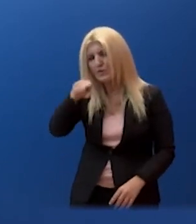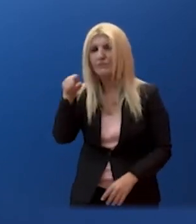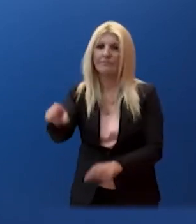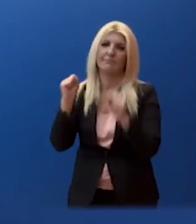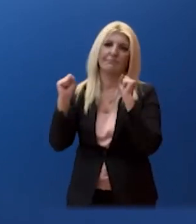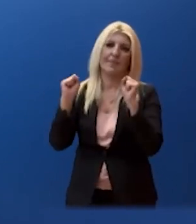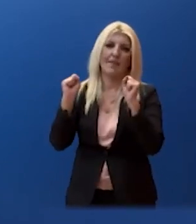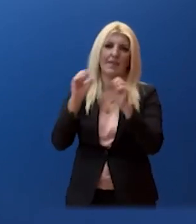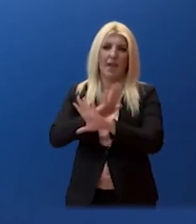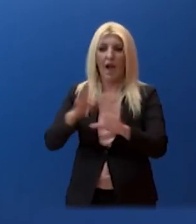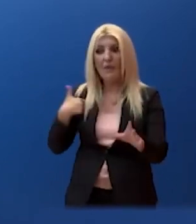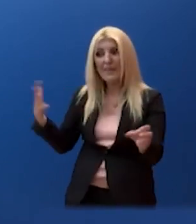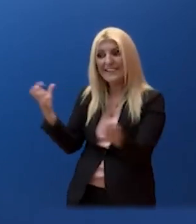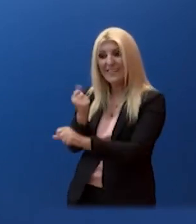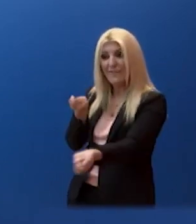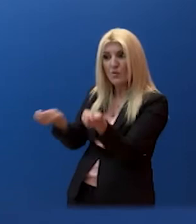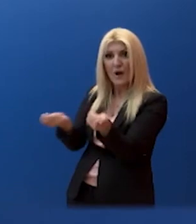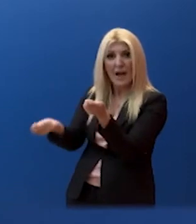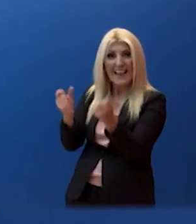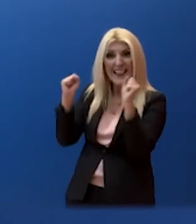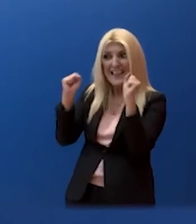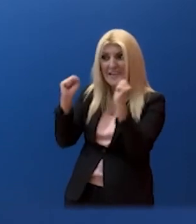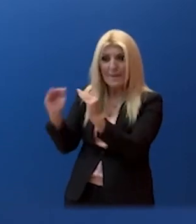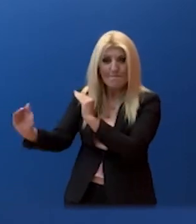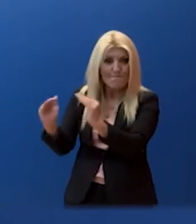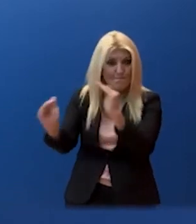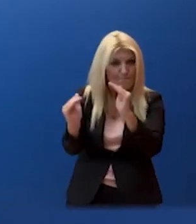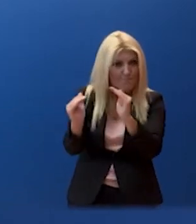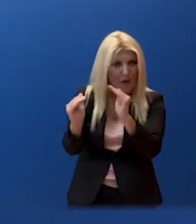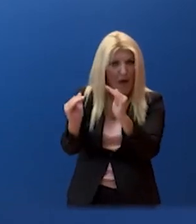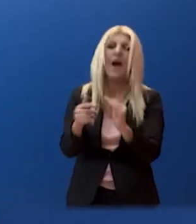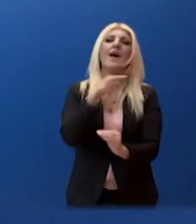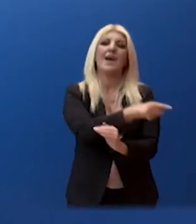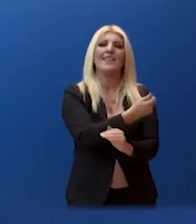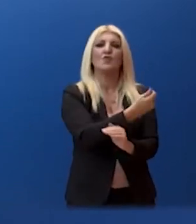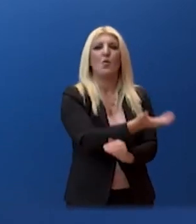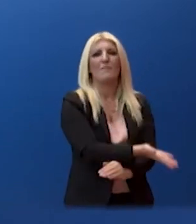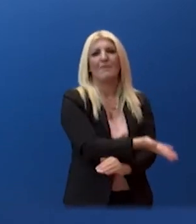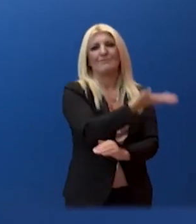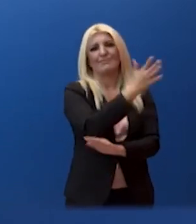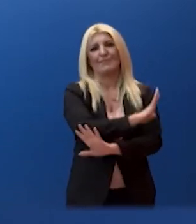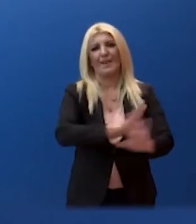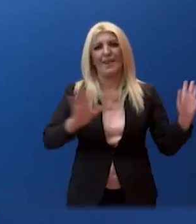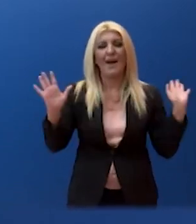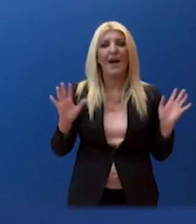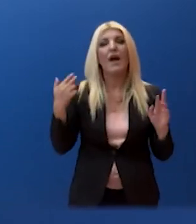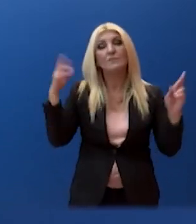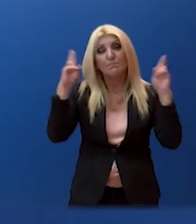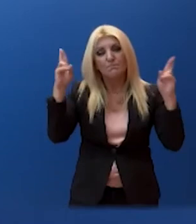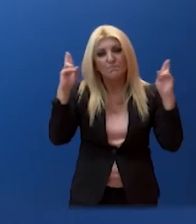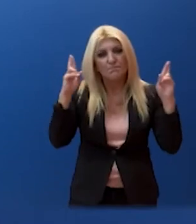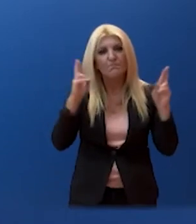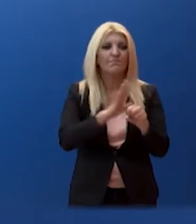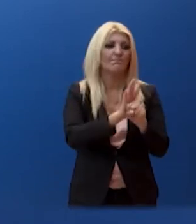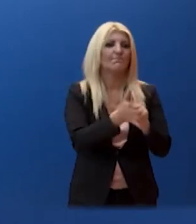της υγειονομικής κρίσης θα οδηγήσει σε μια γραμματική ανάσα και στην οικονομία. Εμείς θέλουμε η αντιμετώπιση της υγειονομικής κρίσης να είναι το ταχύτερο δυνατό